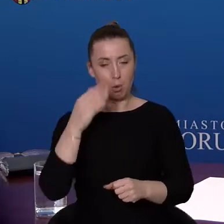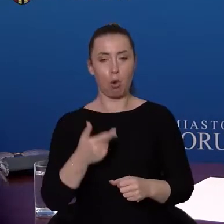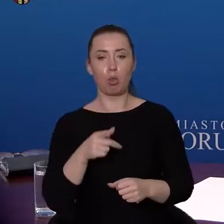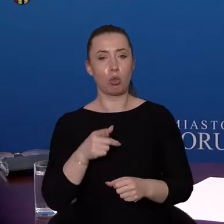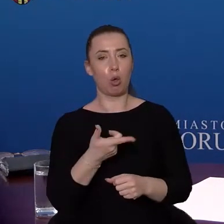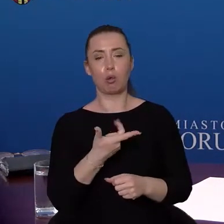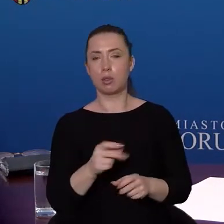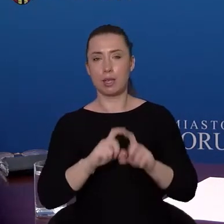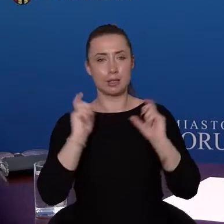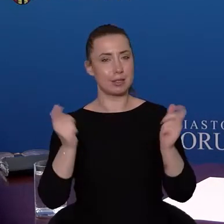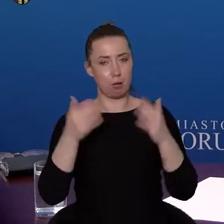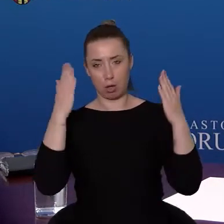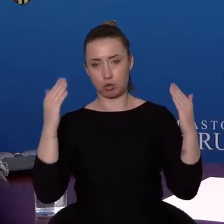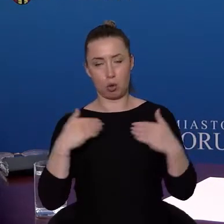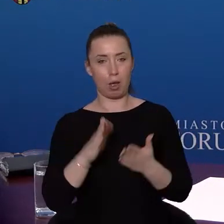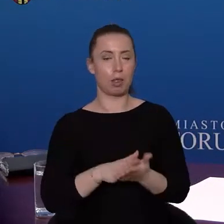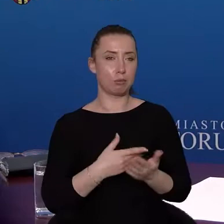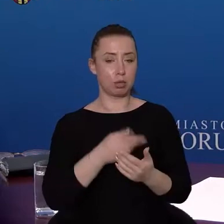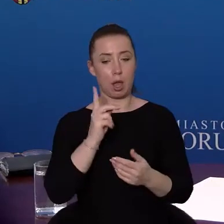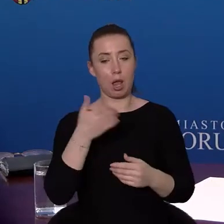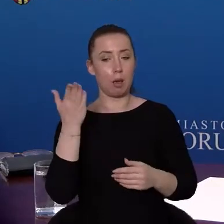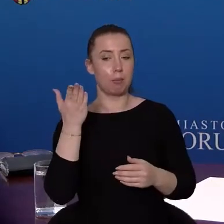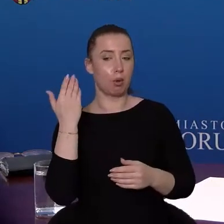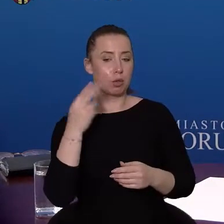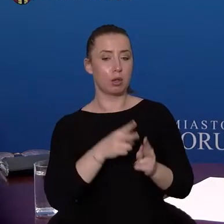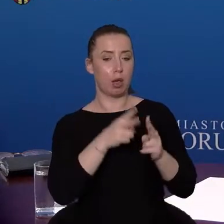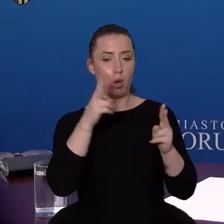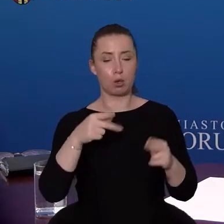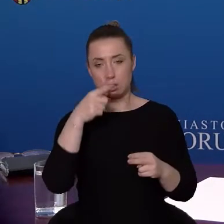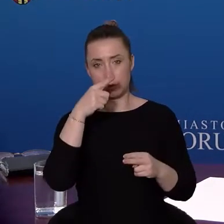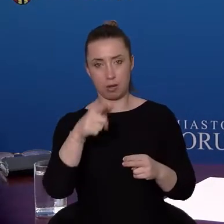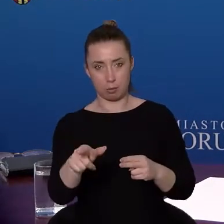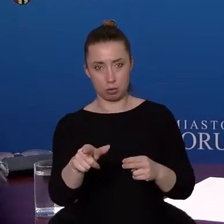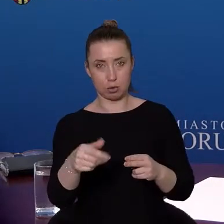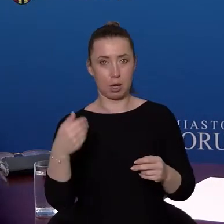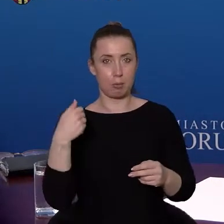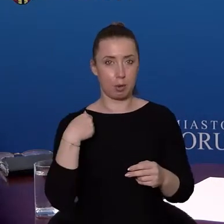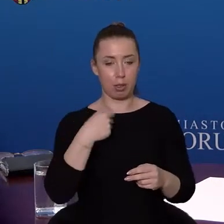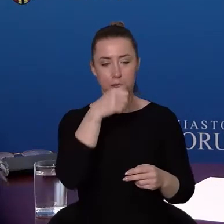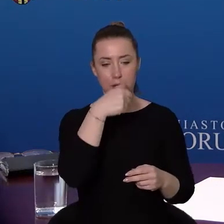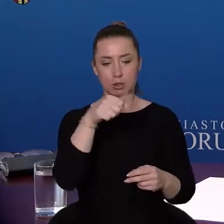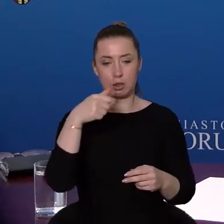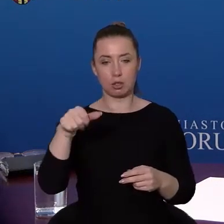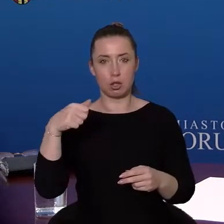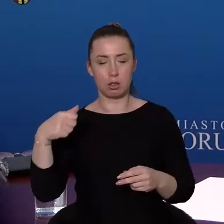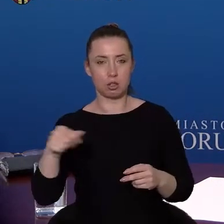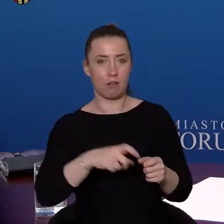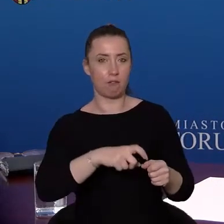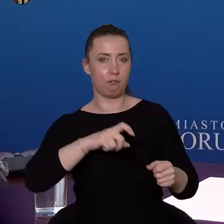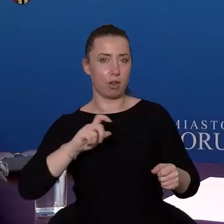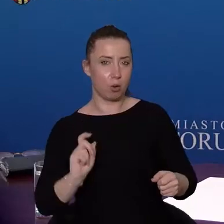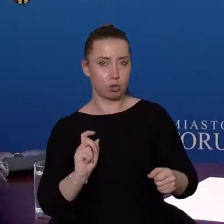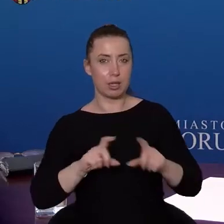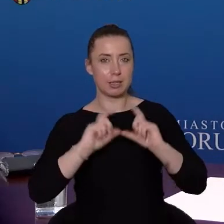się i na przestrzeni ostatnich dwóch miesięcy były to praktycznie cotygodniowe przypadki wyłączenia